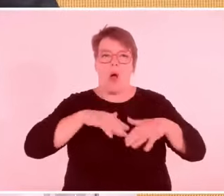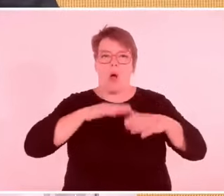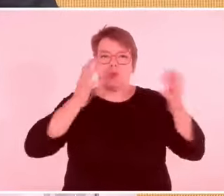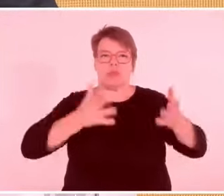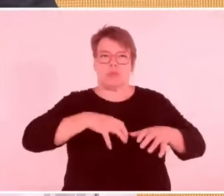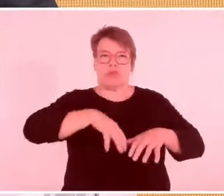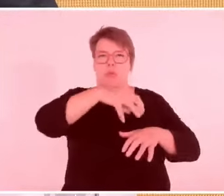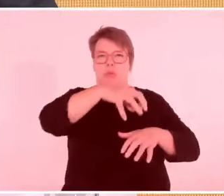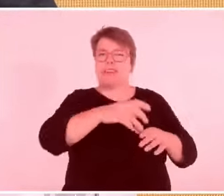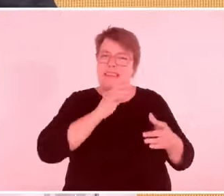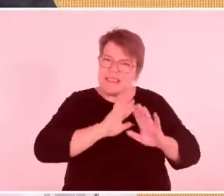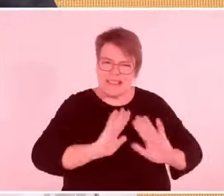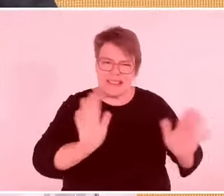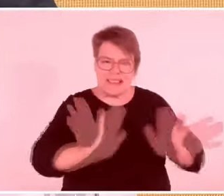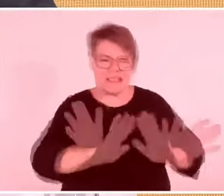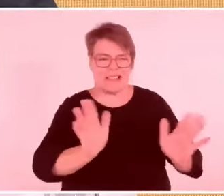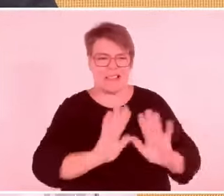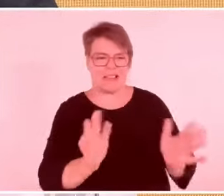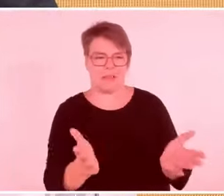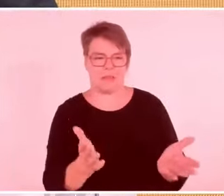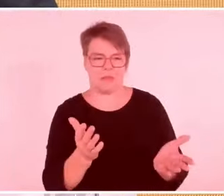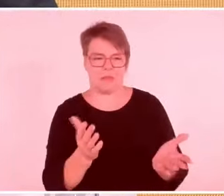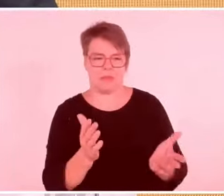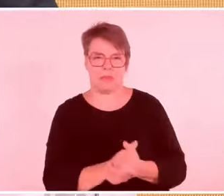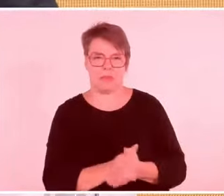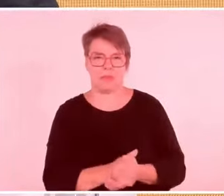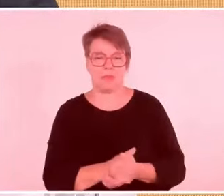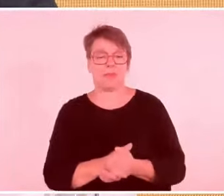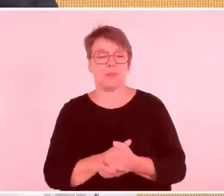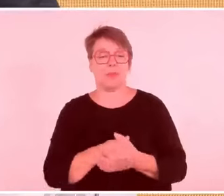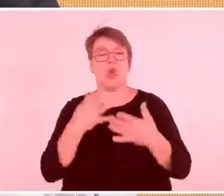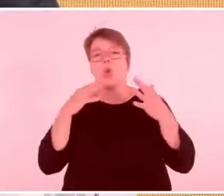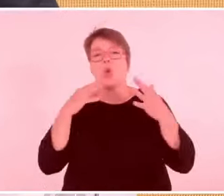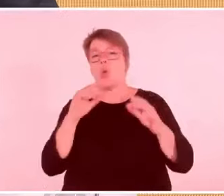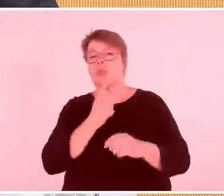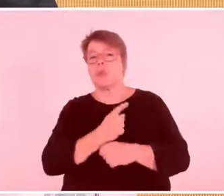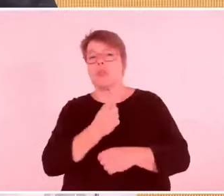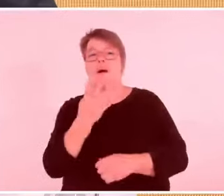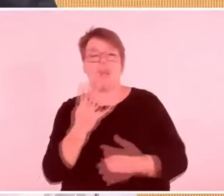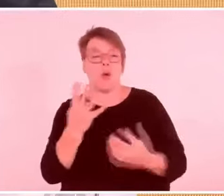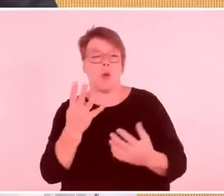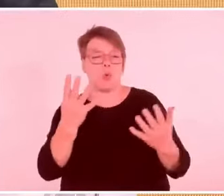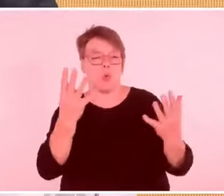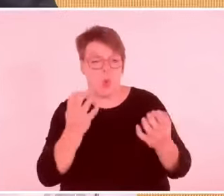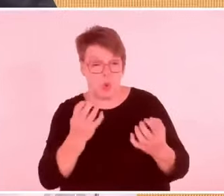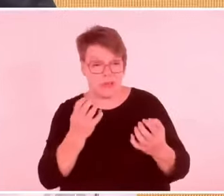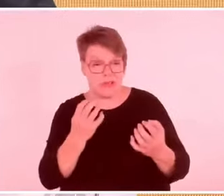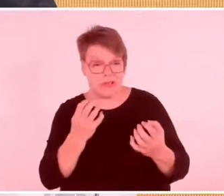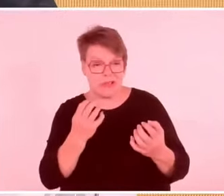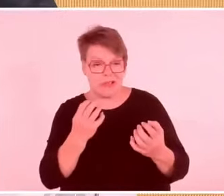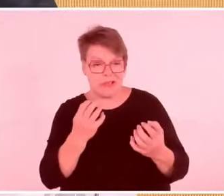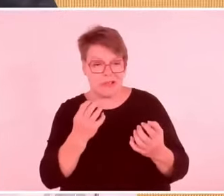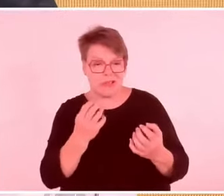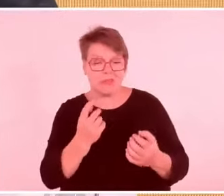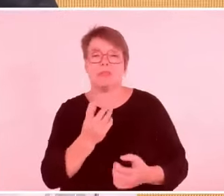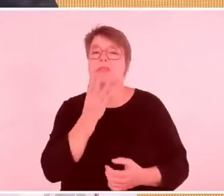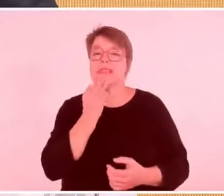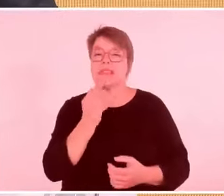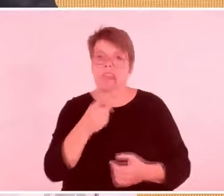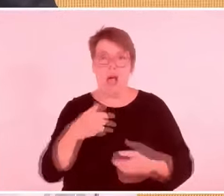Das hat sich alles in Luft aufgelöst. Heute ist ein typisches Symbol für die israelische Regierung